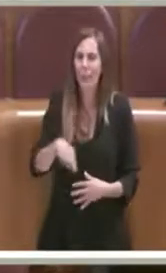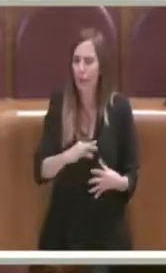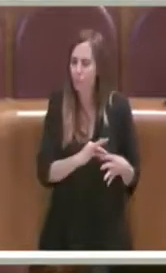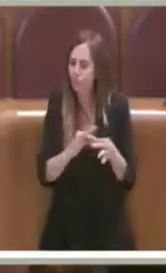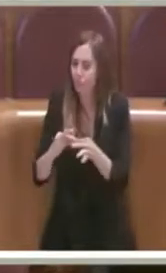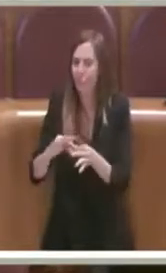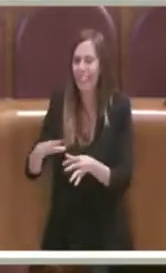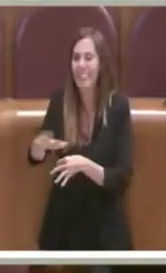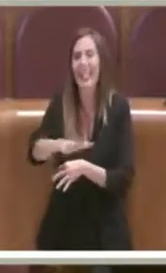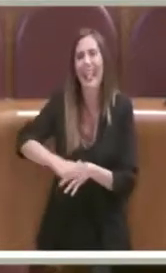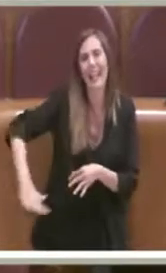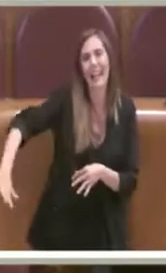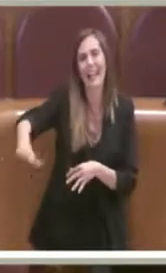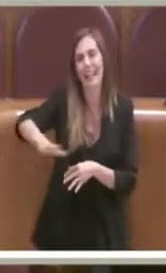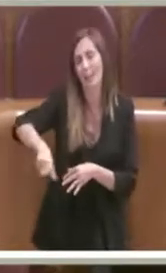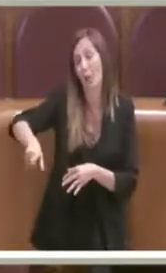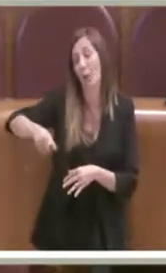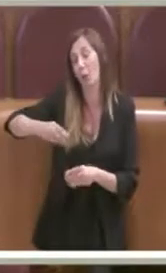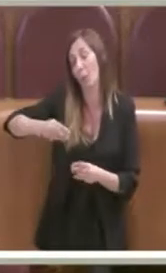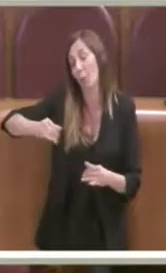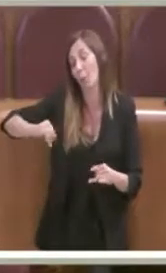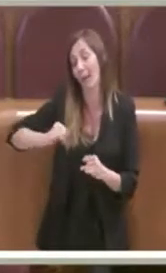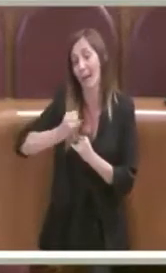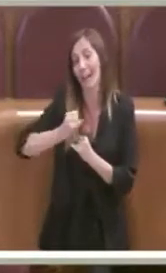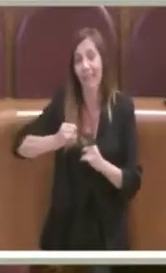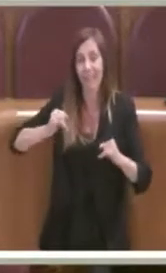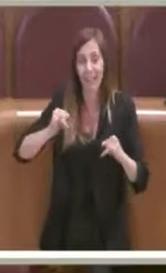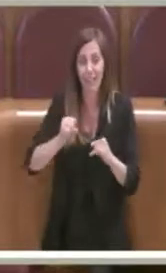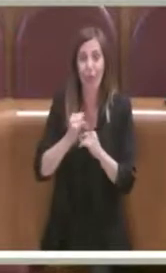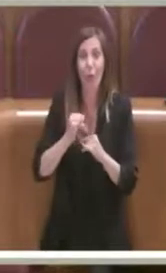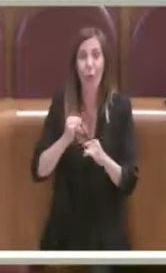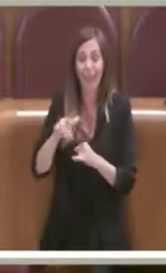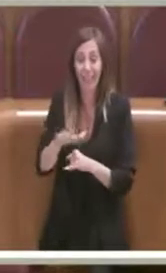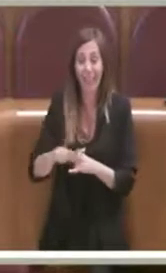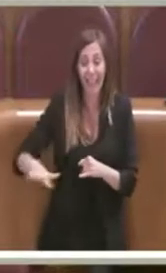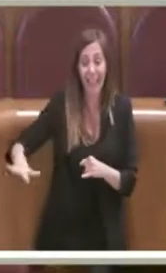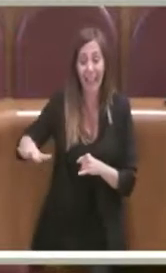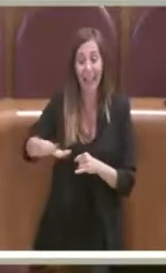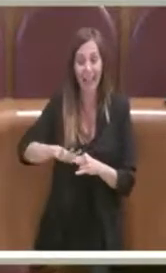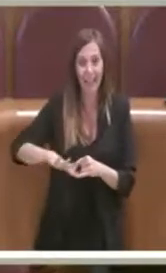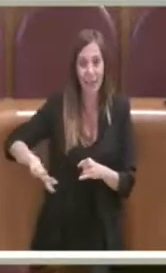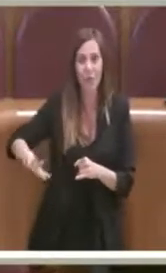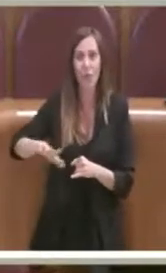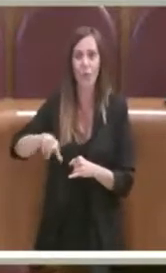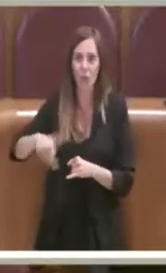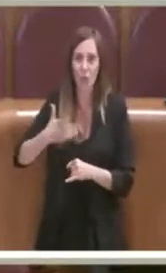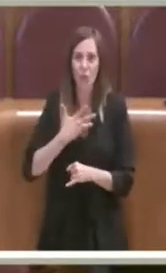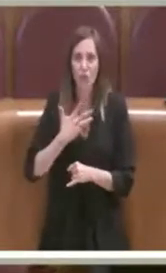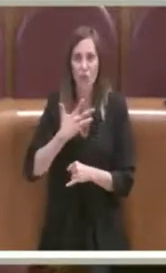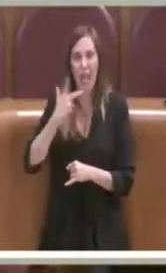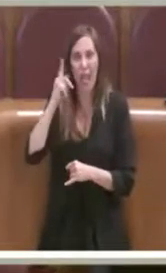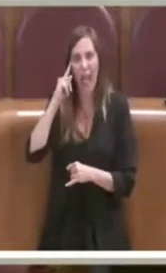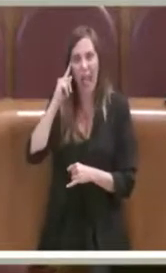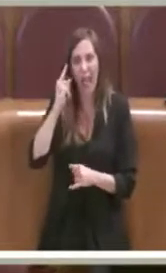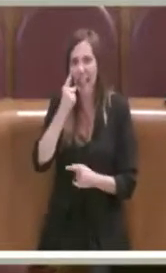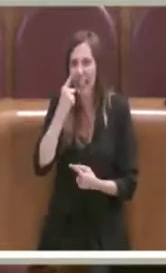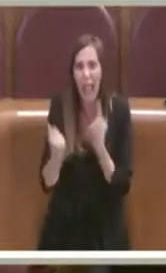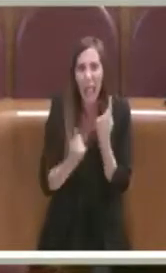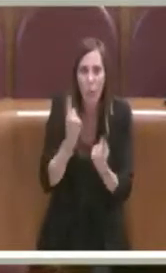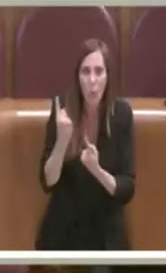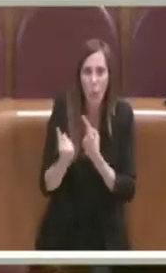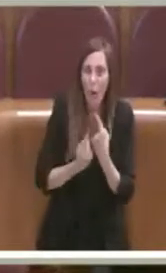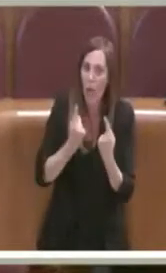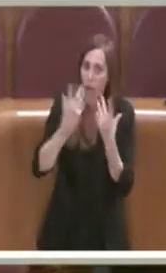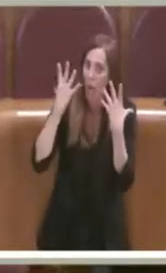un territorio particolare, un territorio dove c'è della criminalità e che